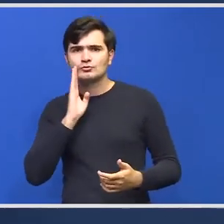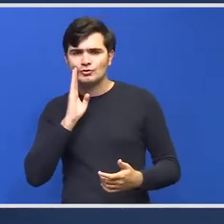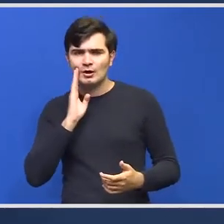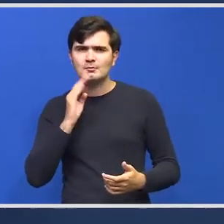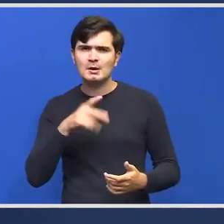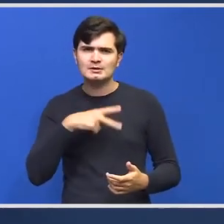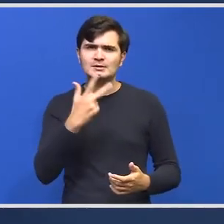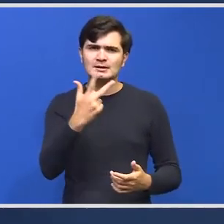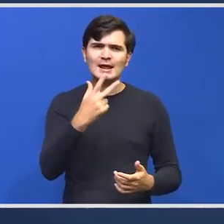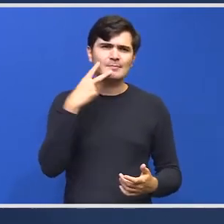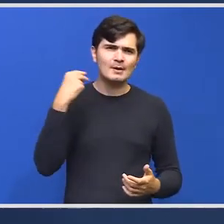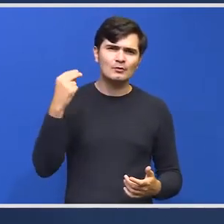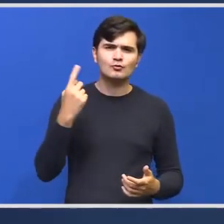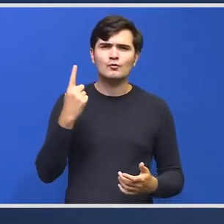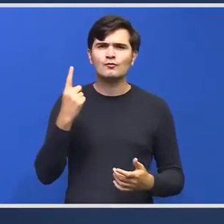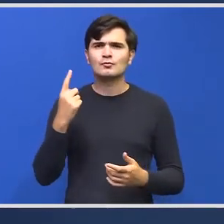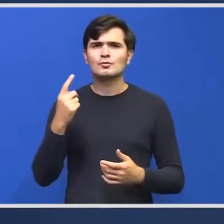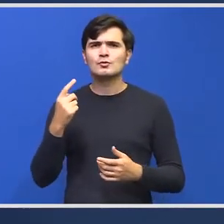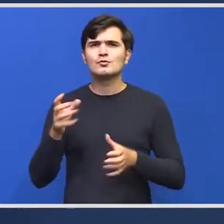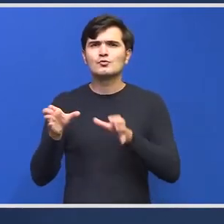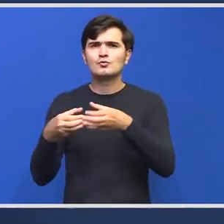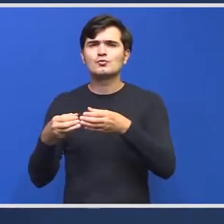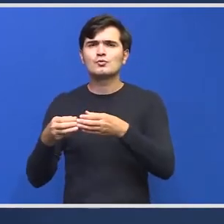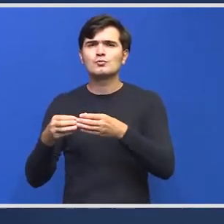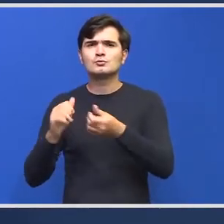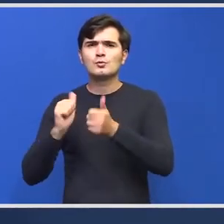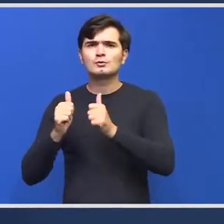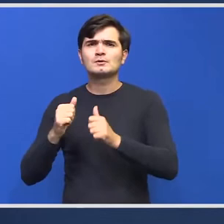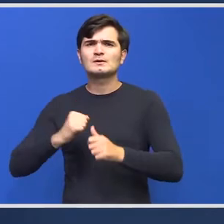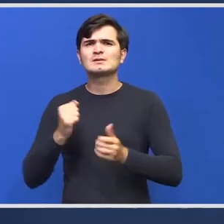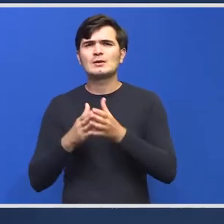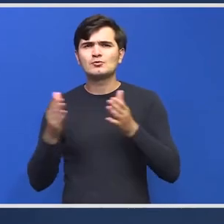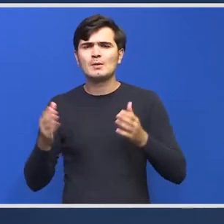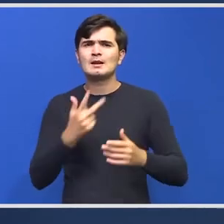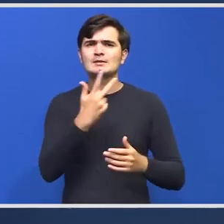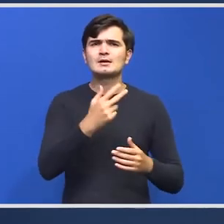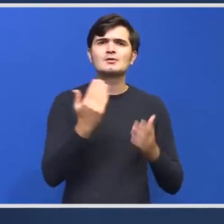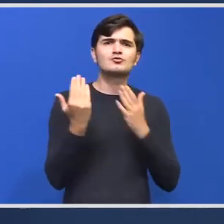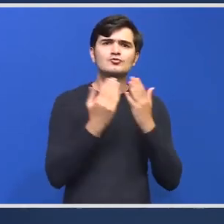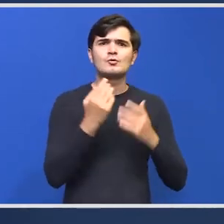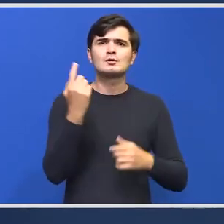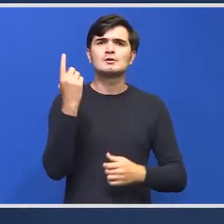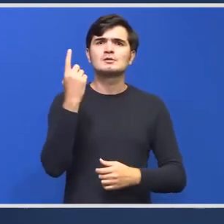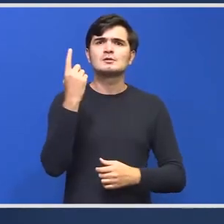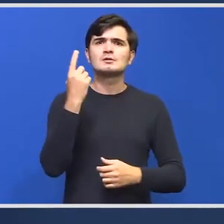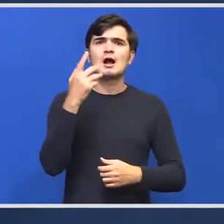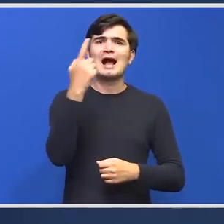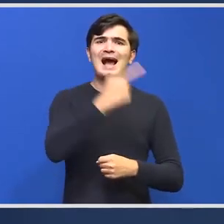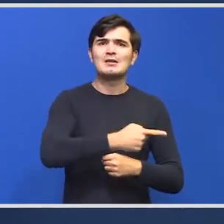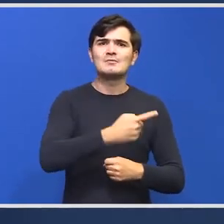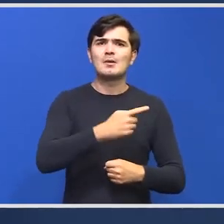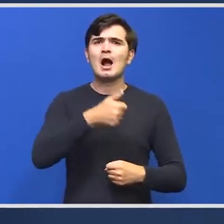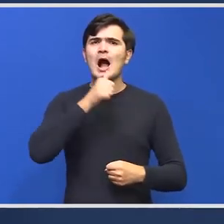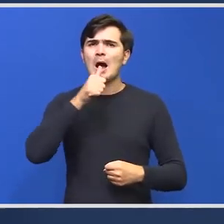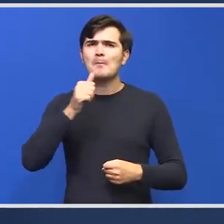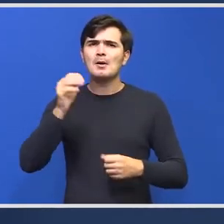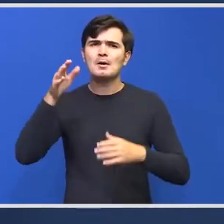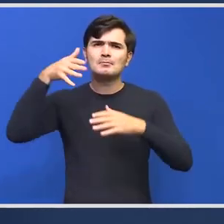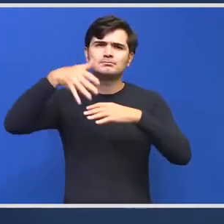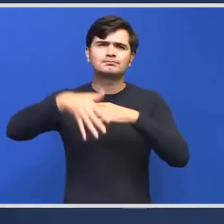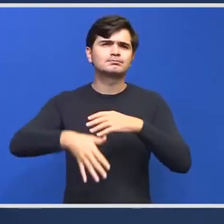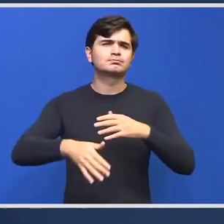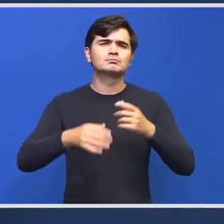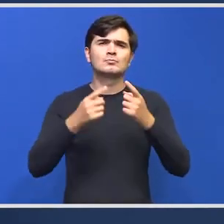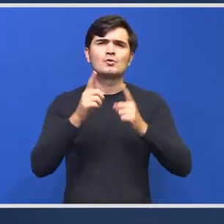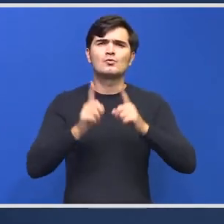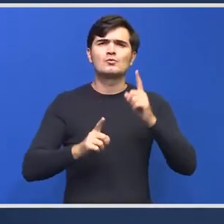Brașov, un club sportiv în satul Mare și 3 școli în Alba. Vorba de infiltrații de apă, acoperișterea variată în unele cazuri sunt